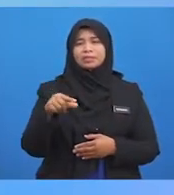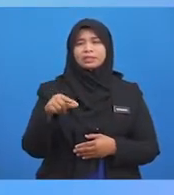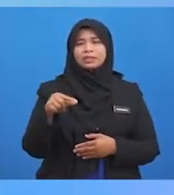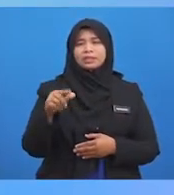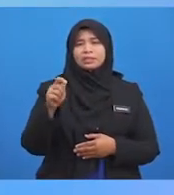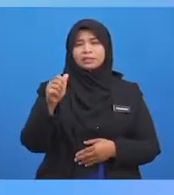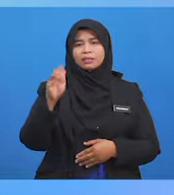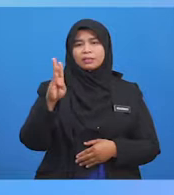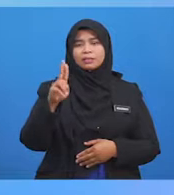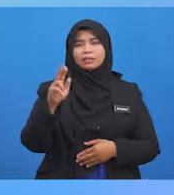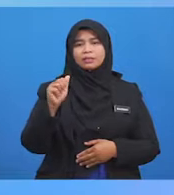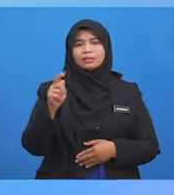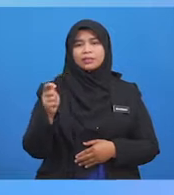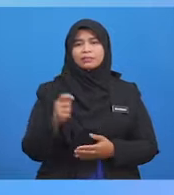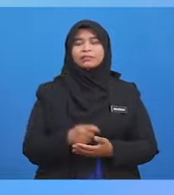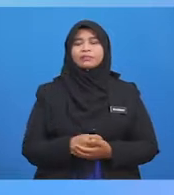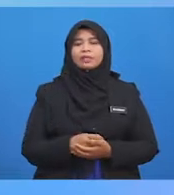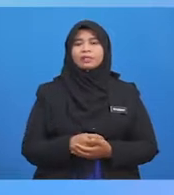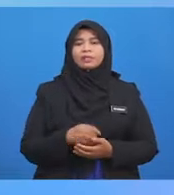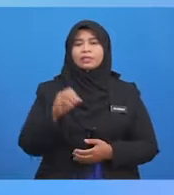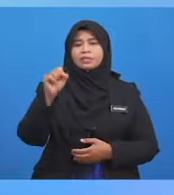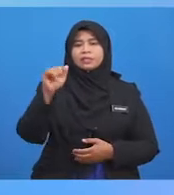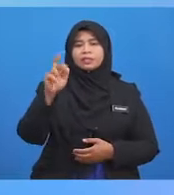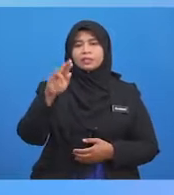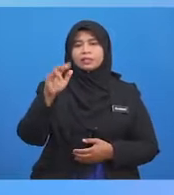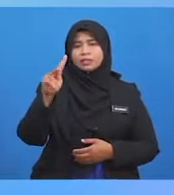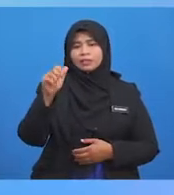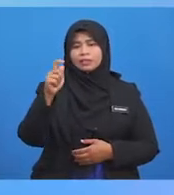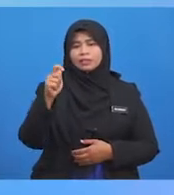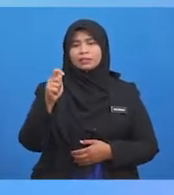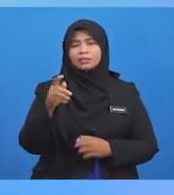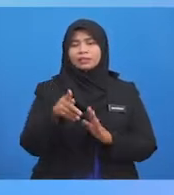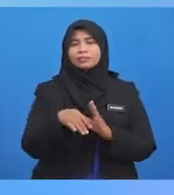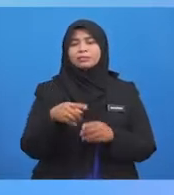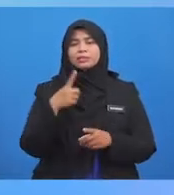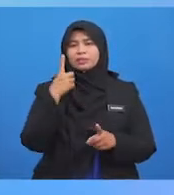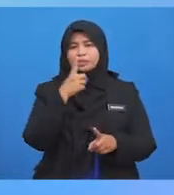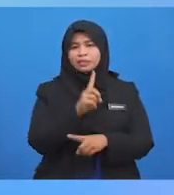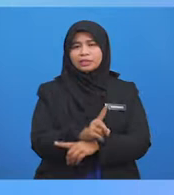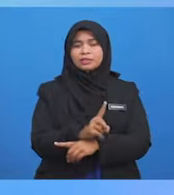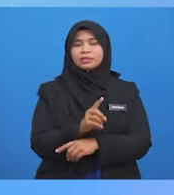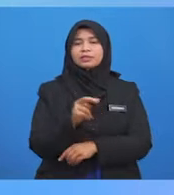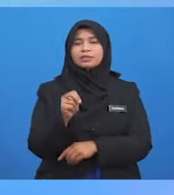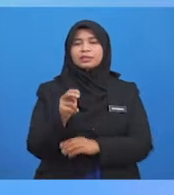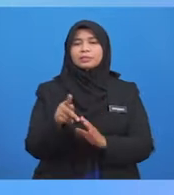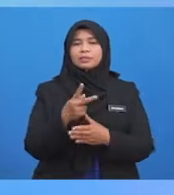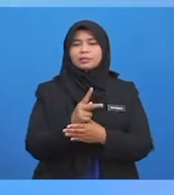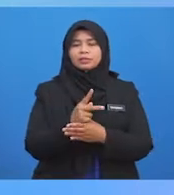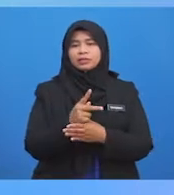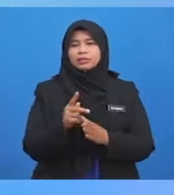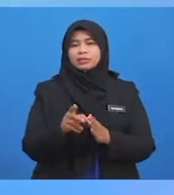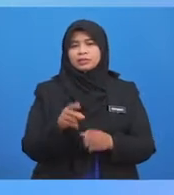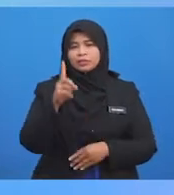Tabaru'at Yang keempat Syarikat Syarikat Ialah Perjanjian Perkongsian Terhadap